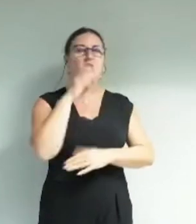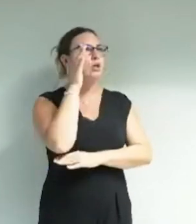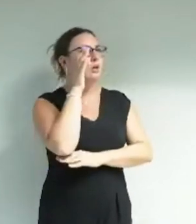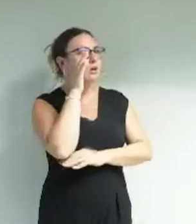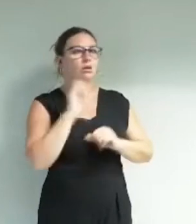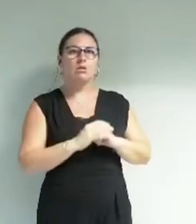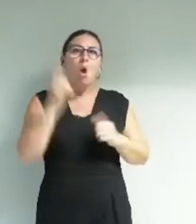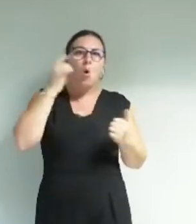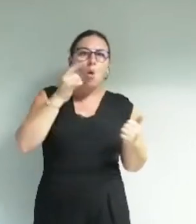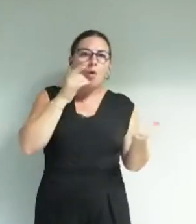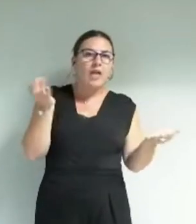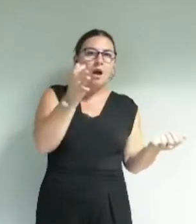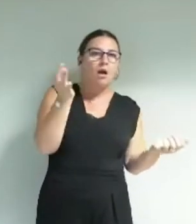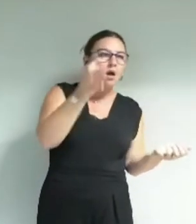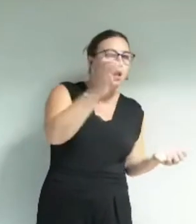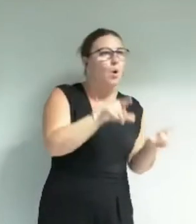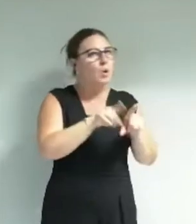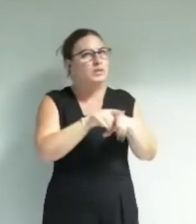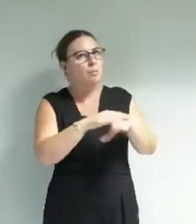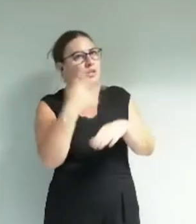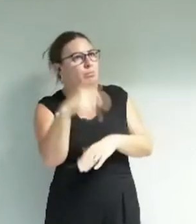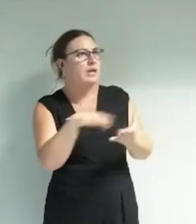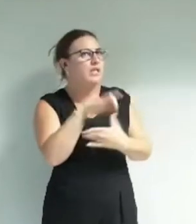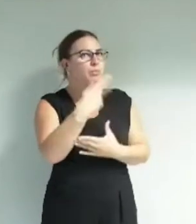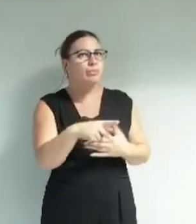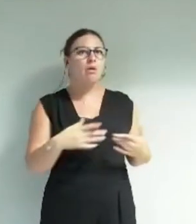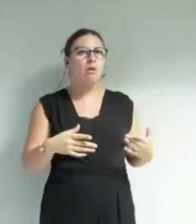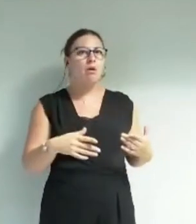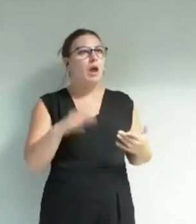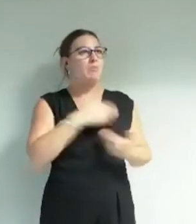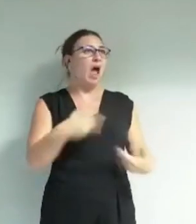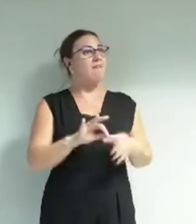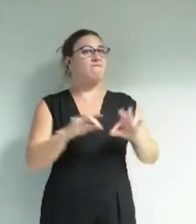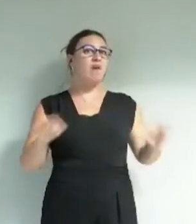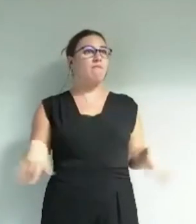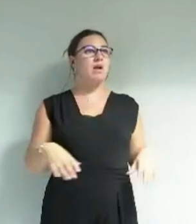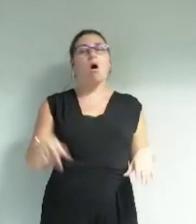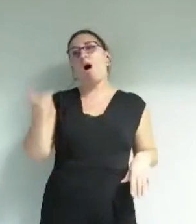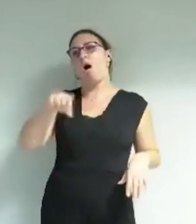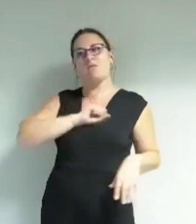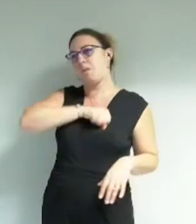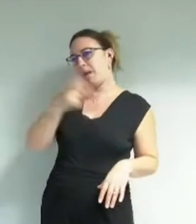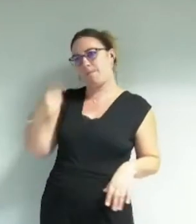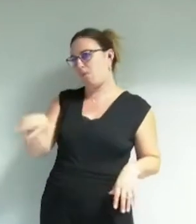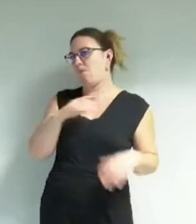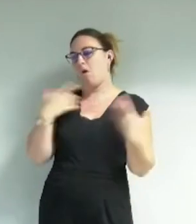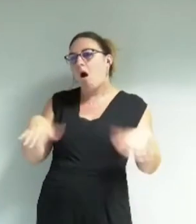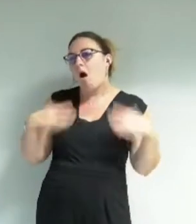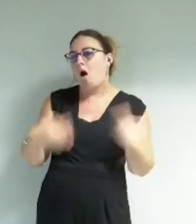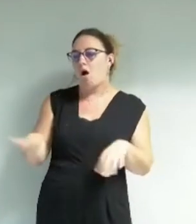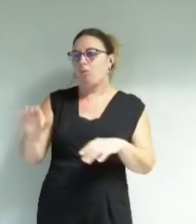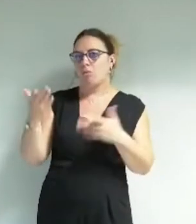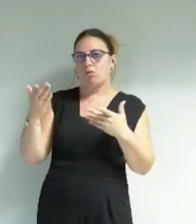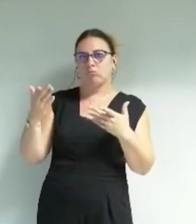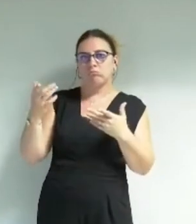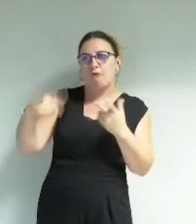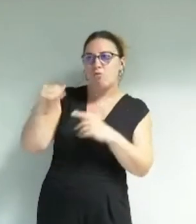apportons des commentaires sur votre stratégie et votre politique c'est pas pour que vous concluiez en disant que vous avez de la peine sur la façon dont nous sommes tournés